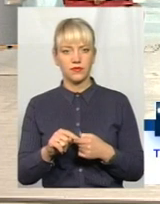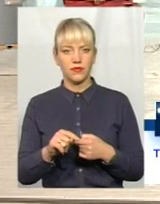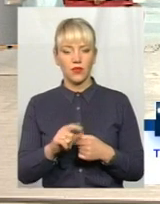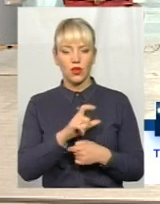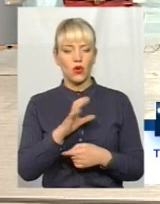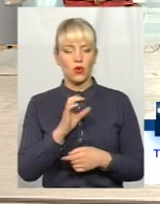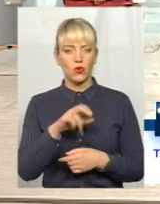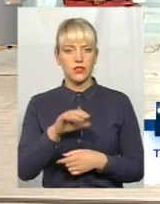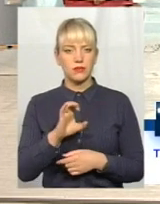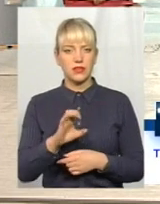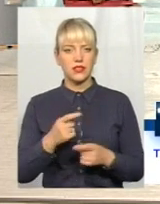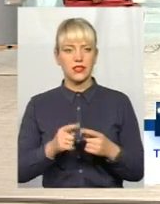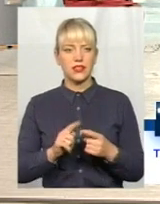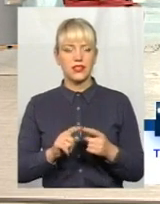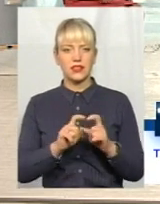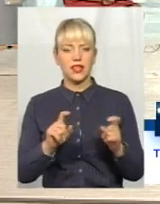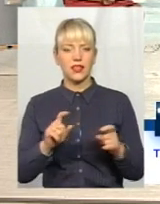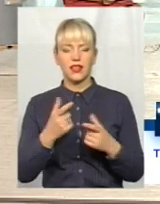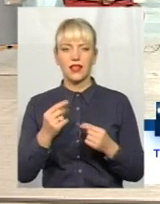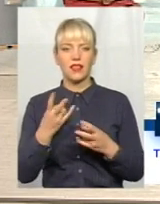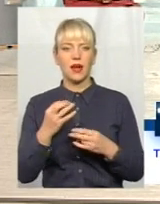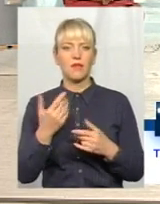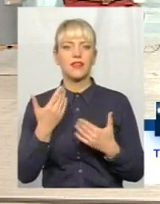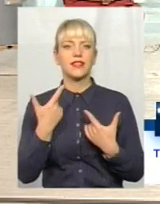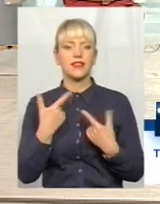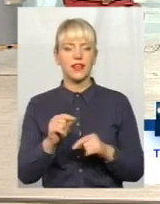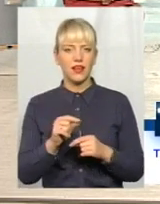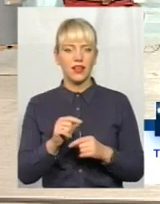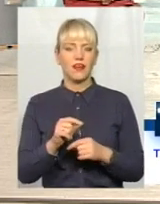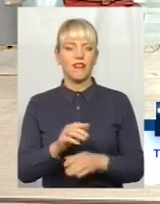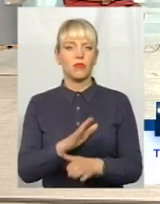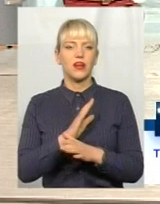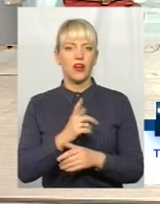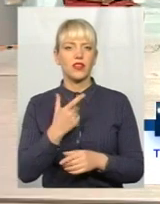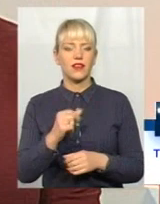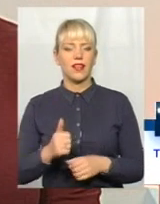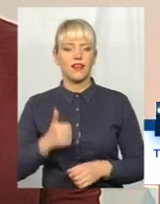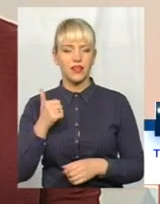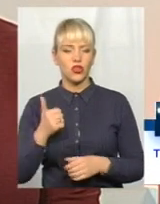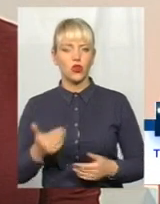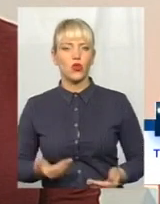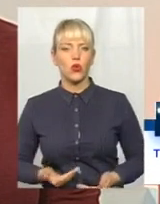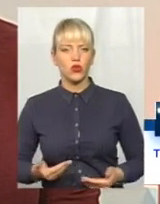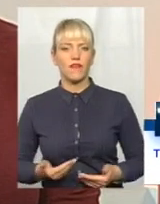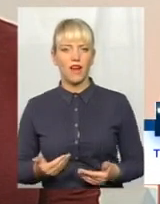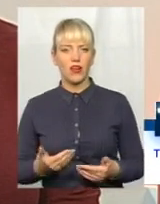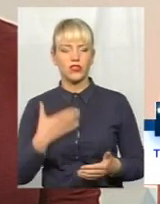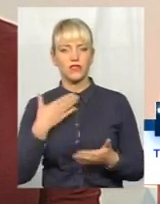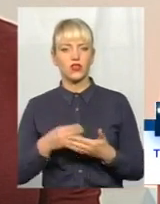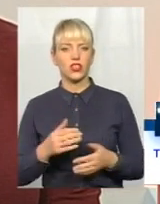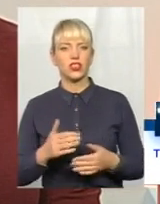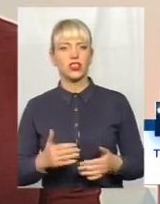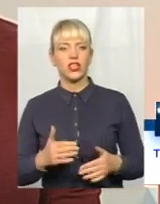хоспіс – це загад не там, де вмирають, а там, де гідно доживають життя. В нас поки що такого немає